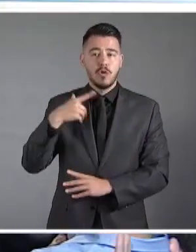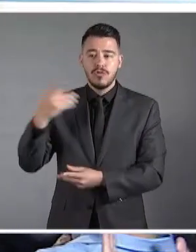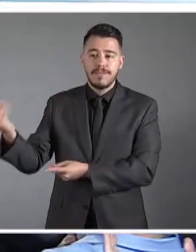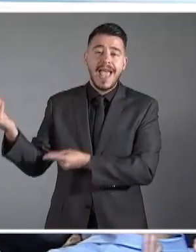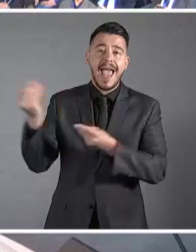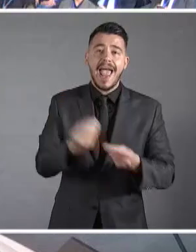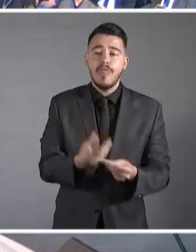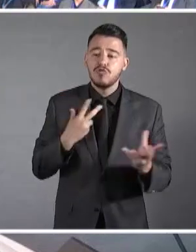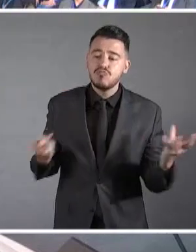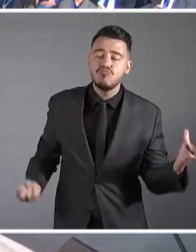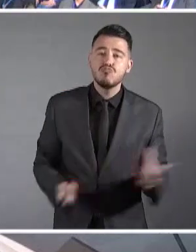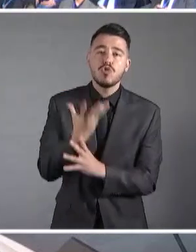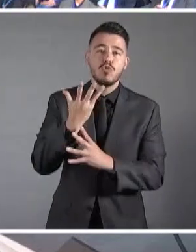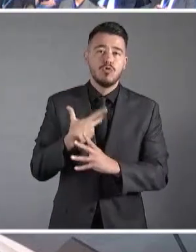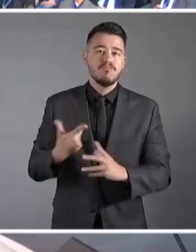μεγάλη παράταξη.